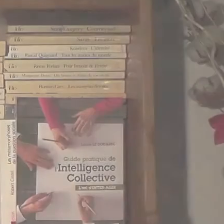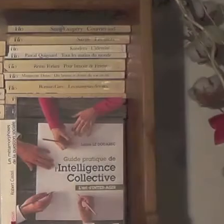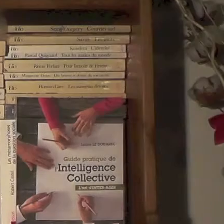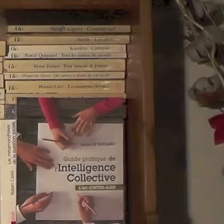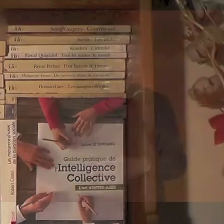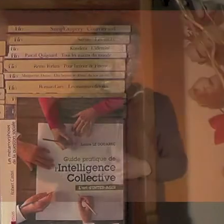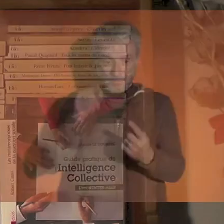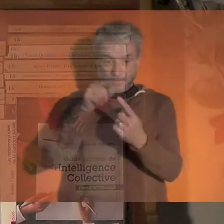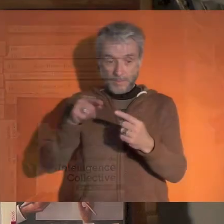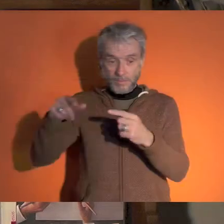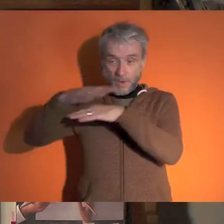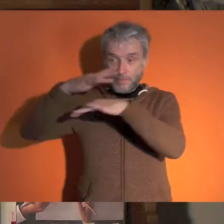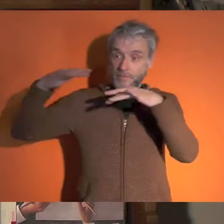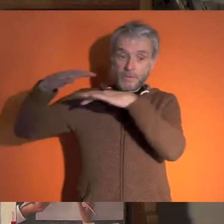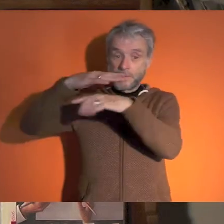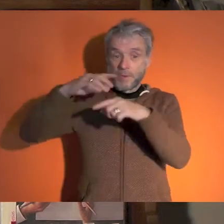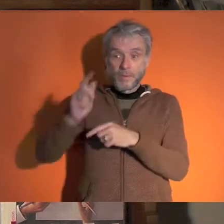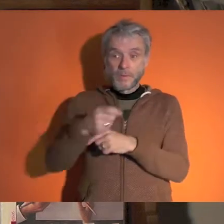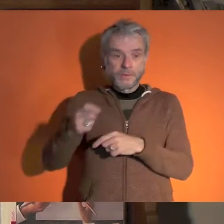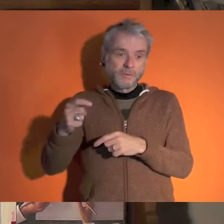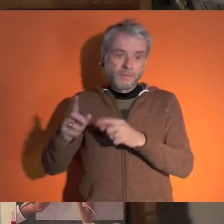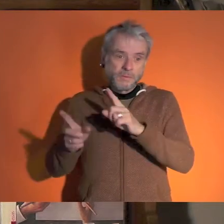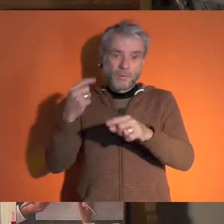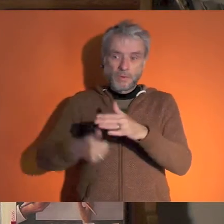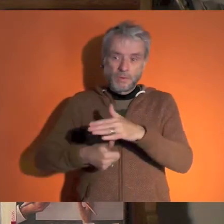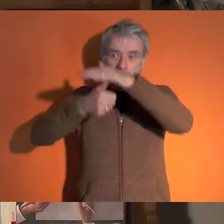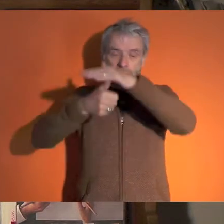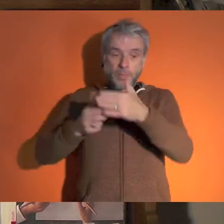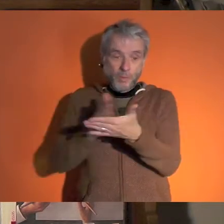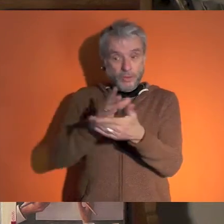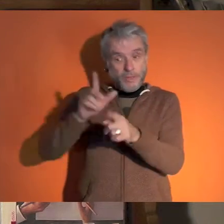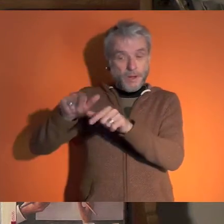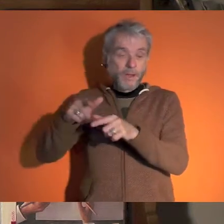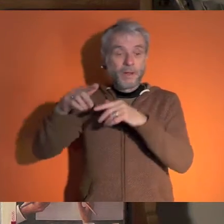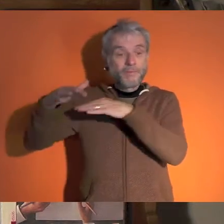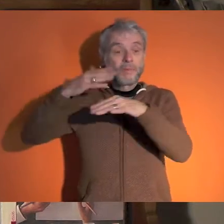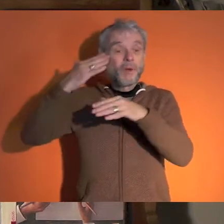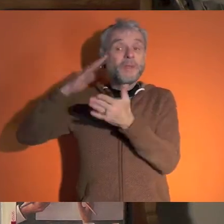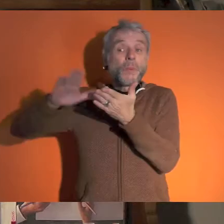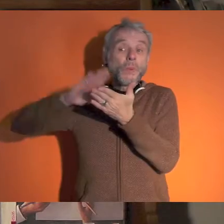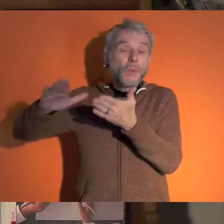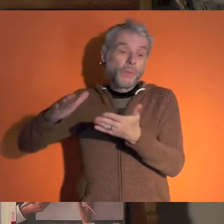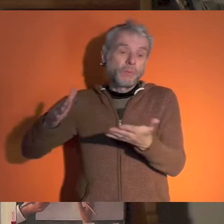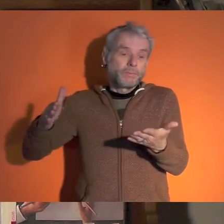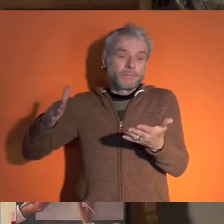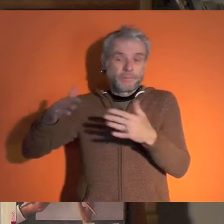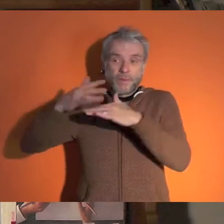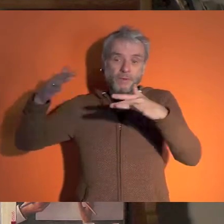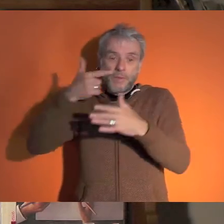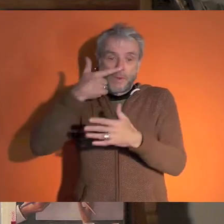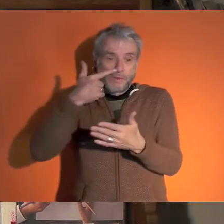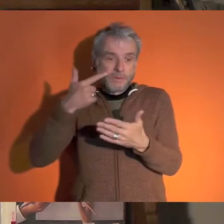La question de l'environnement est évidemment centrale dans notre projet. Si on ne traite pas la question de l'environnement,